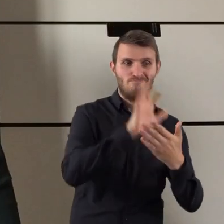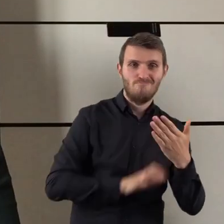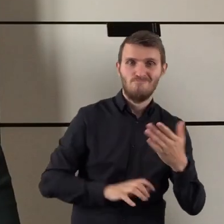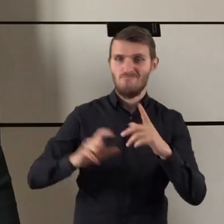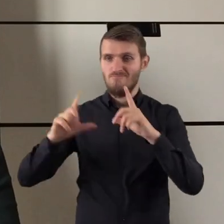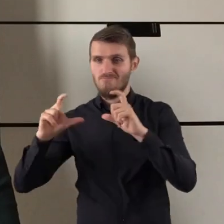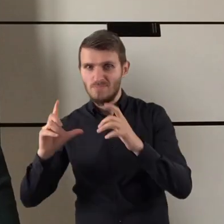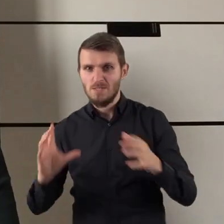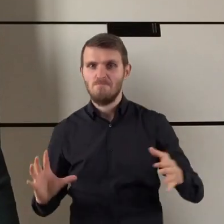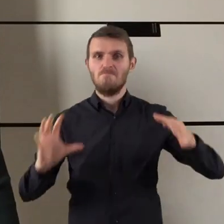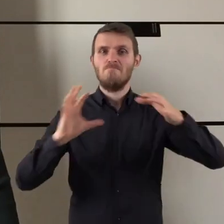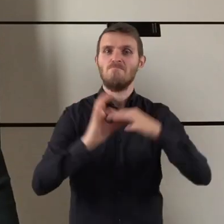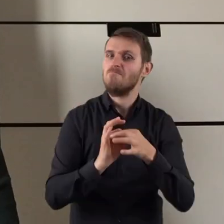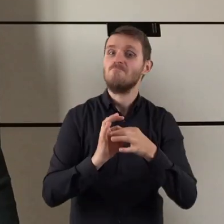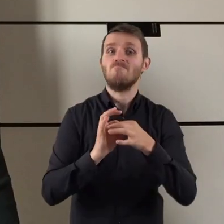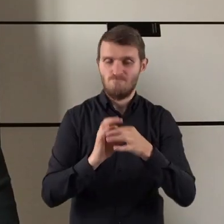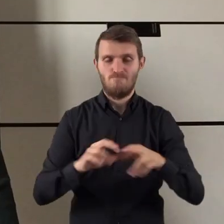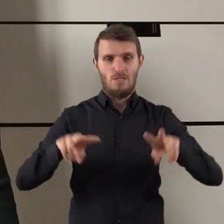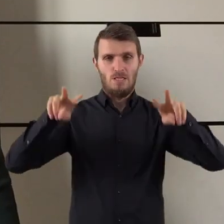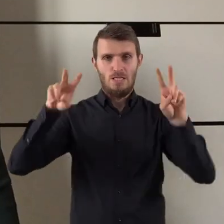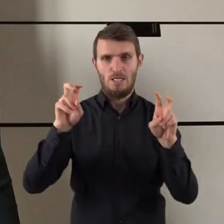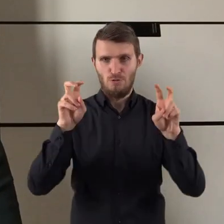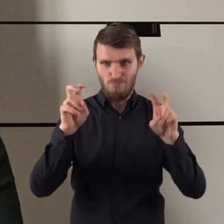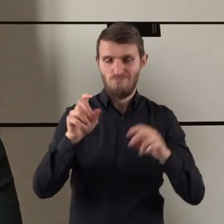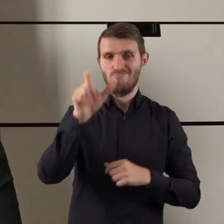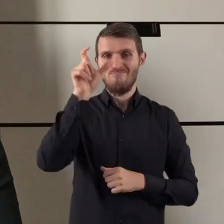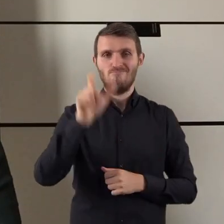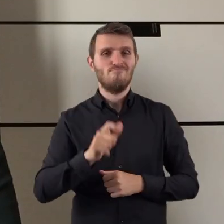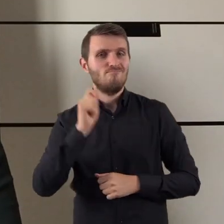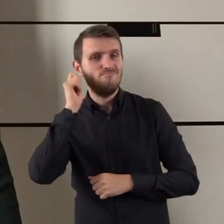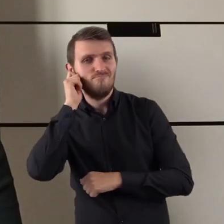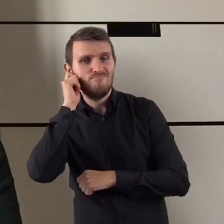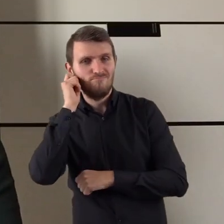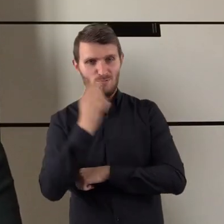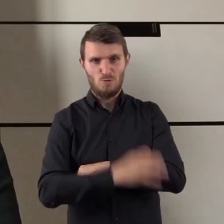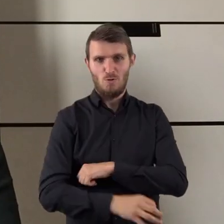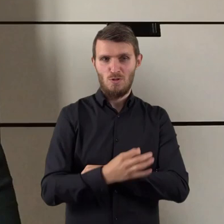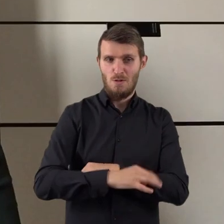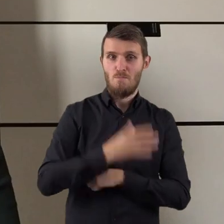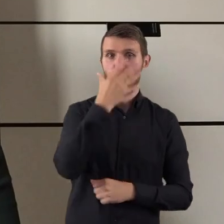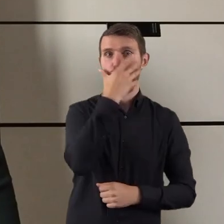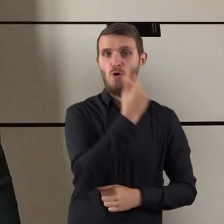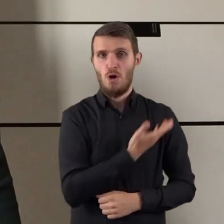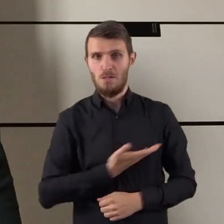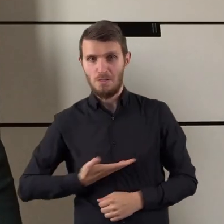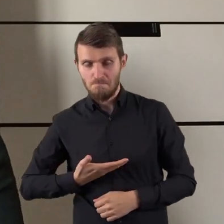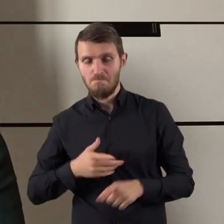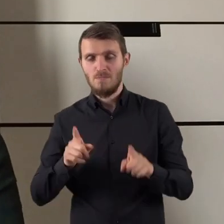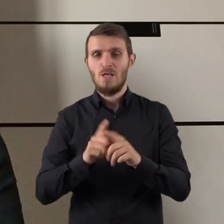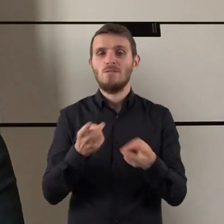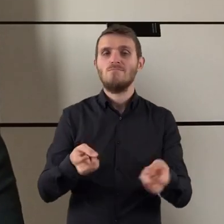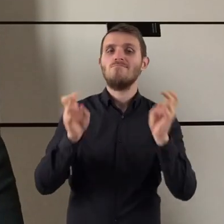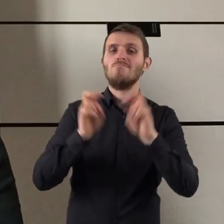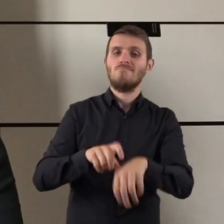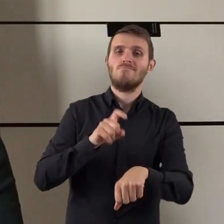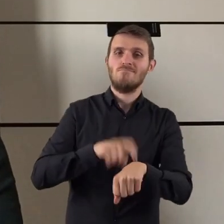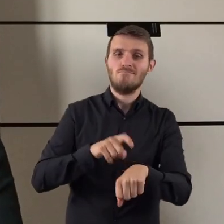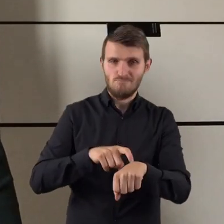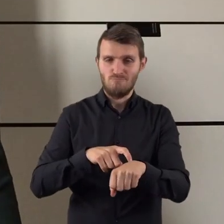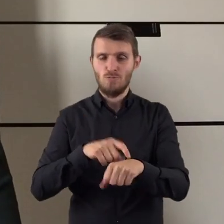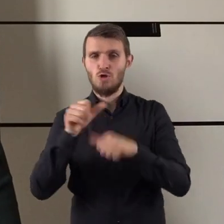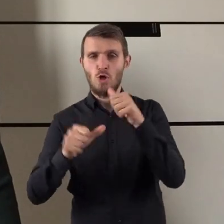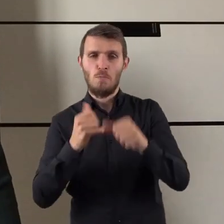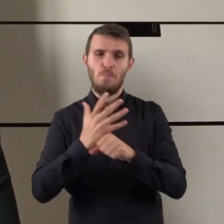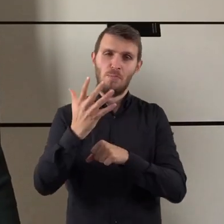wyjścia do treści tego zdjęcia jest jego tytuł, portret studentki i czas